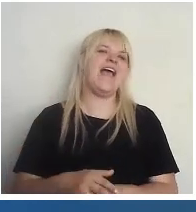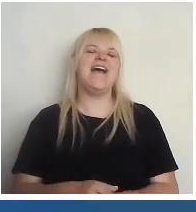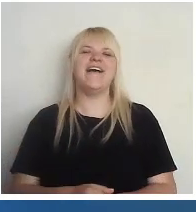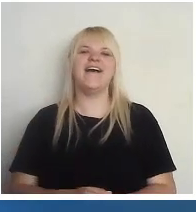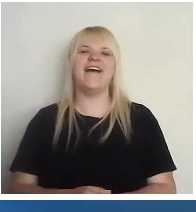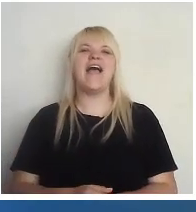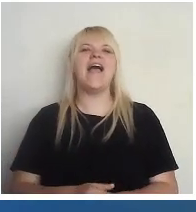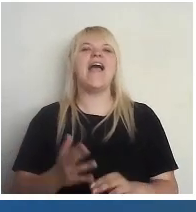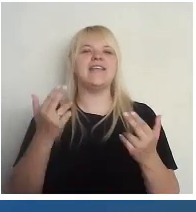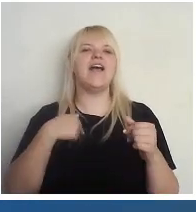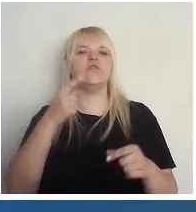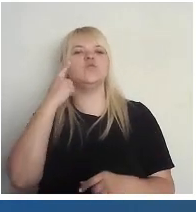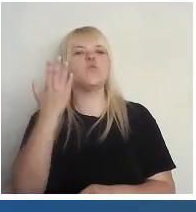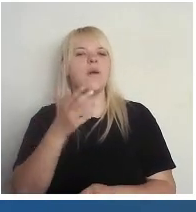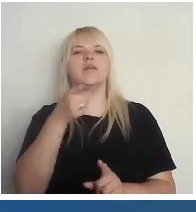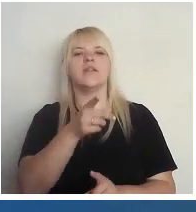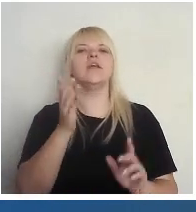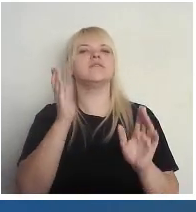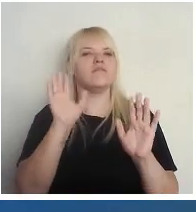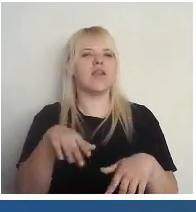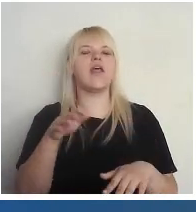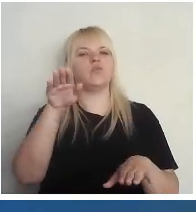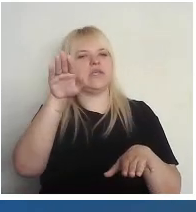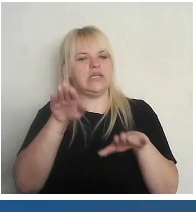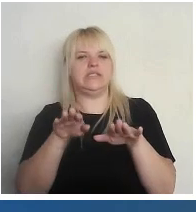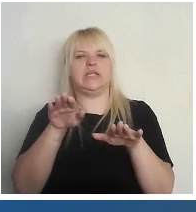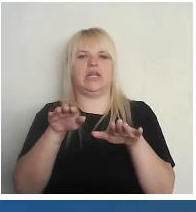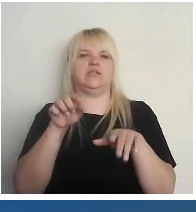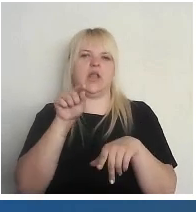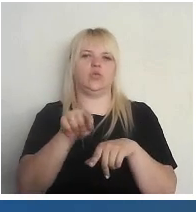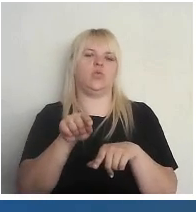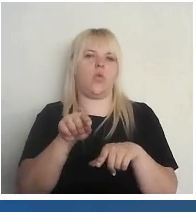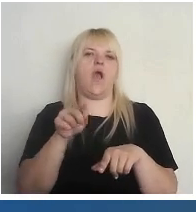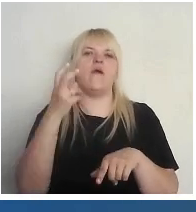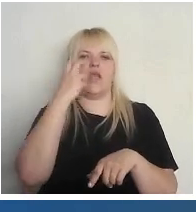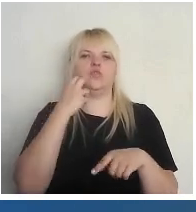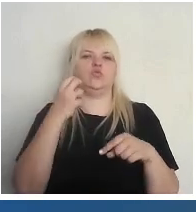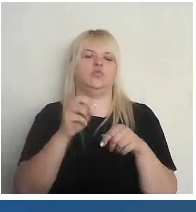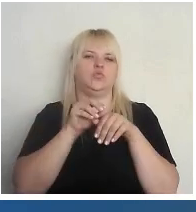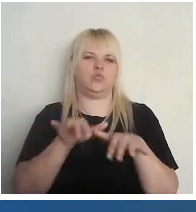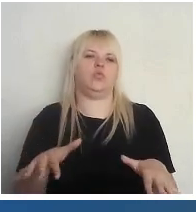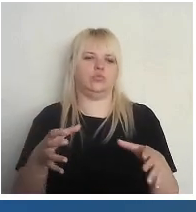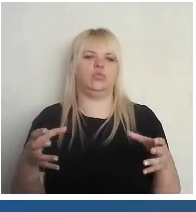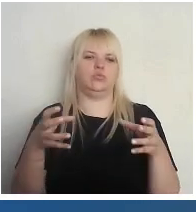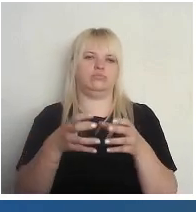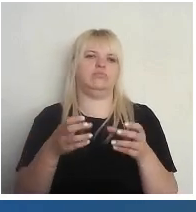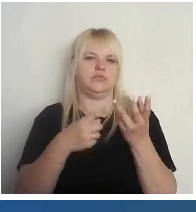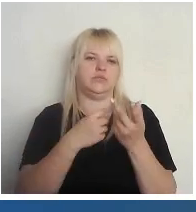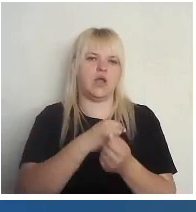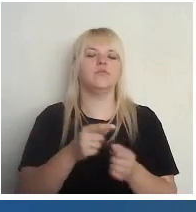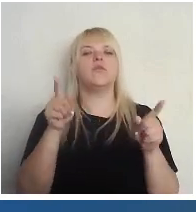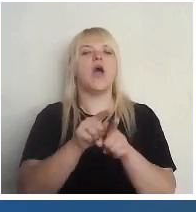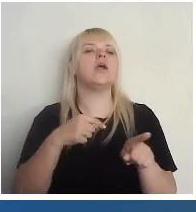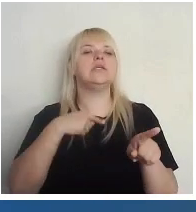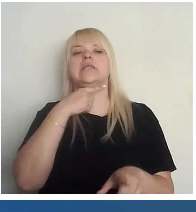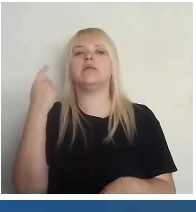Jā, es domāju, tas varētu izlīcināt to elektorātu vecuma struktūru. Es arī gribētu cerēt, ka tas